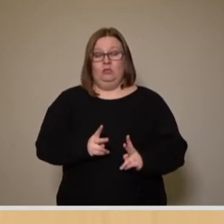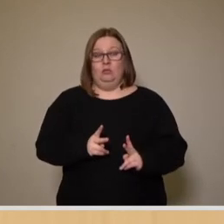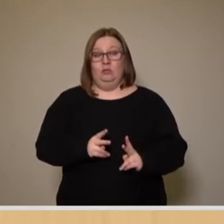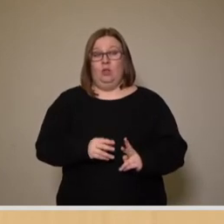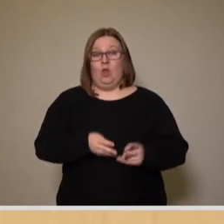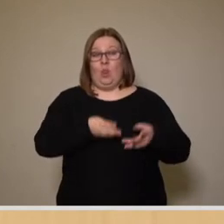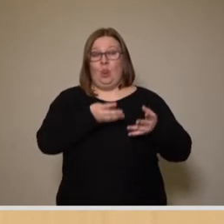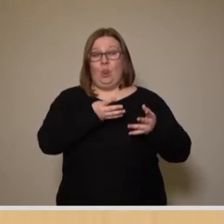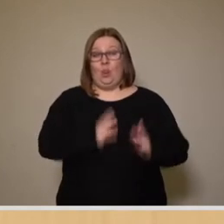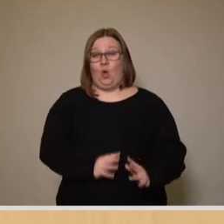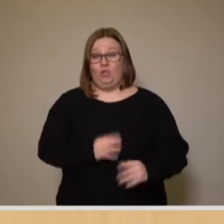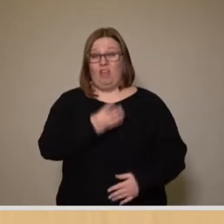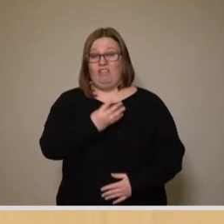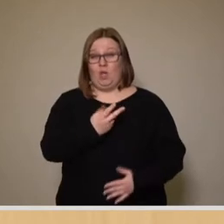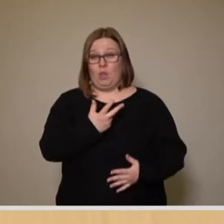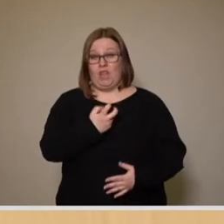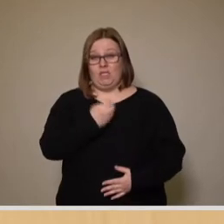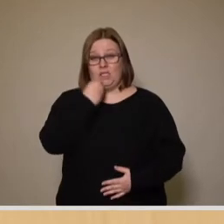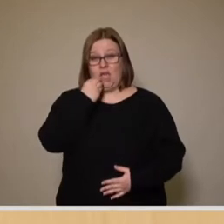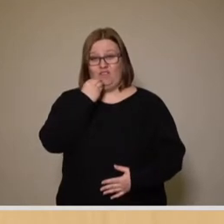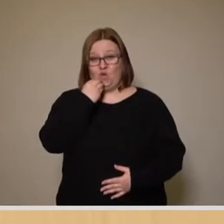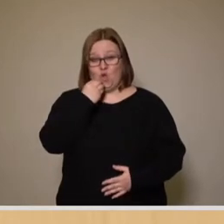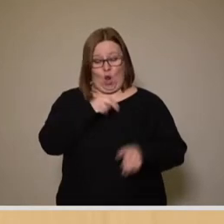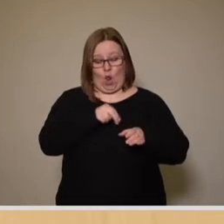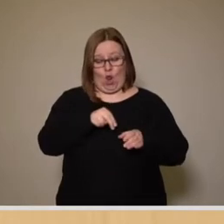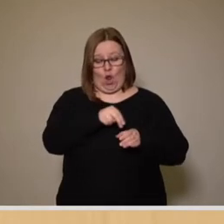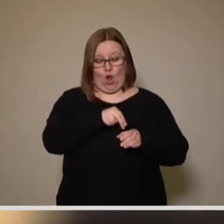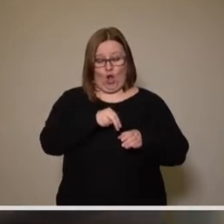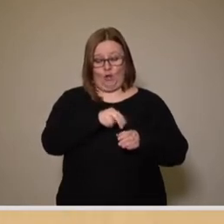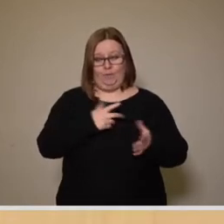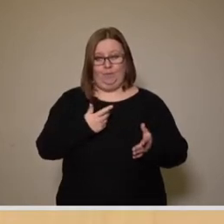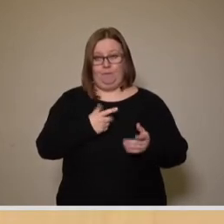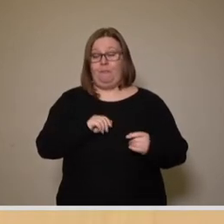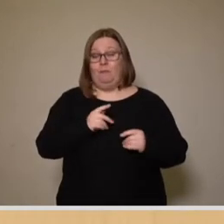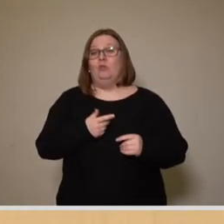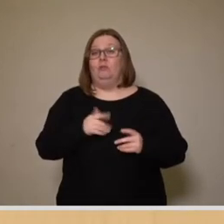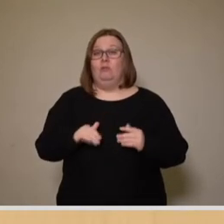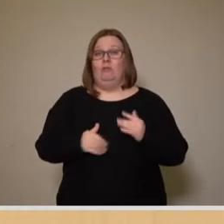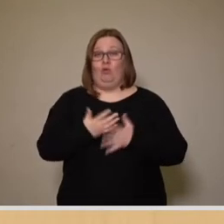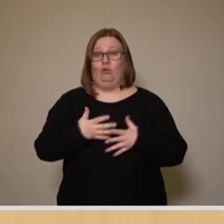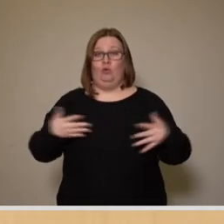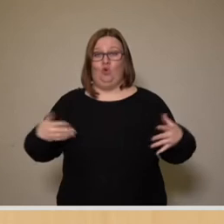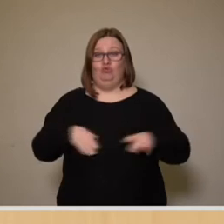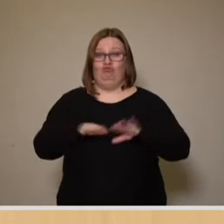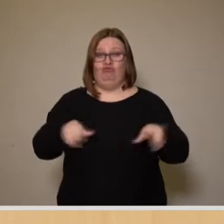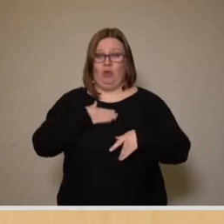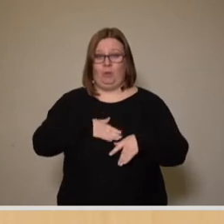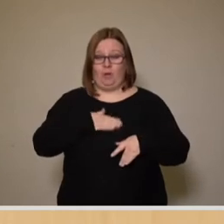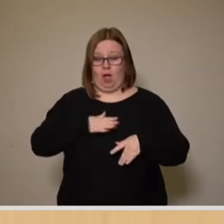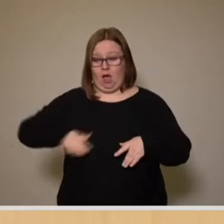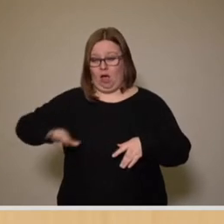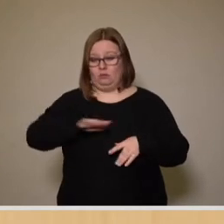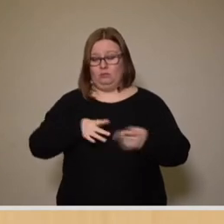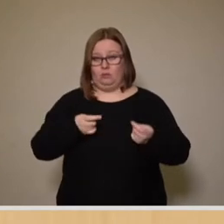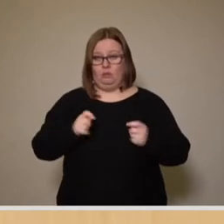934 Einwohner. Der Wunsch, ein neues großes Schwimmbad auf einer Brache zu bauen,